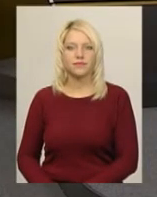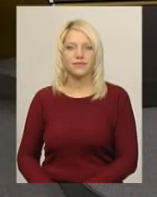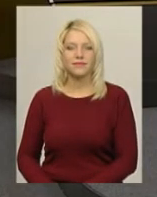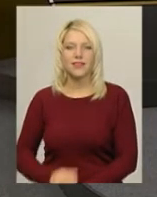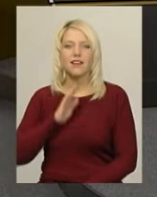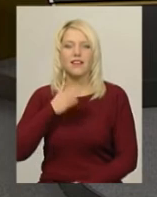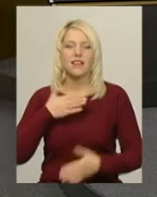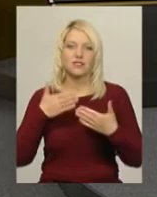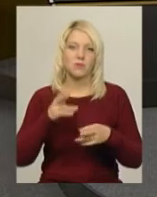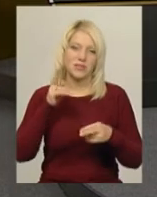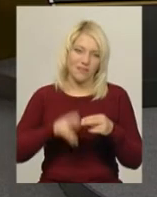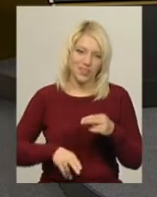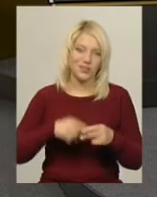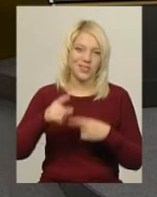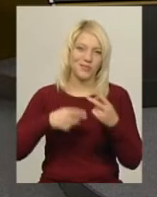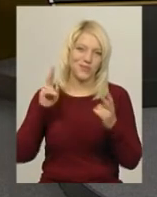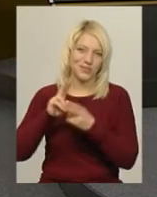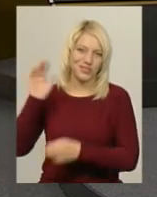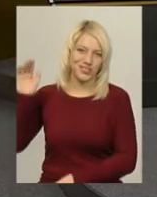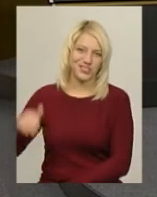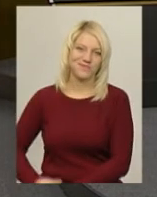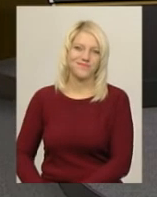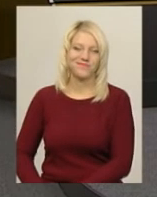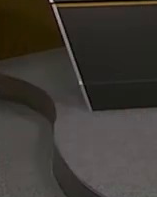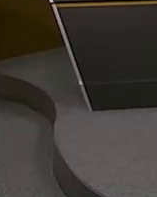Наш репост завершено. До наступної зустрічі.